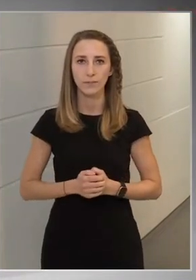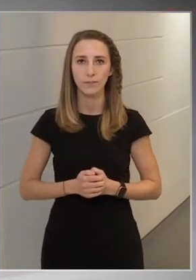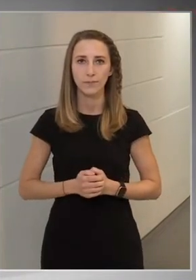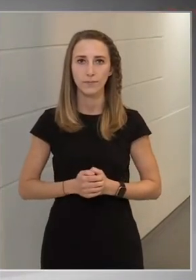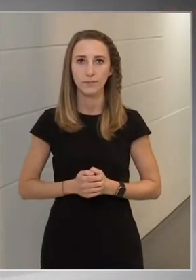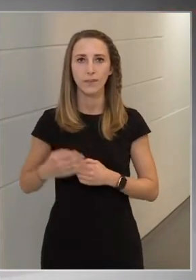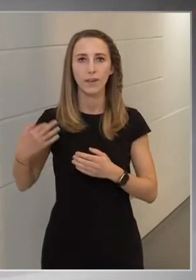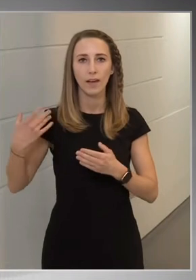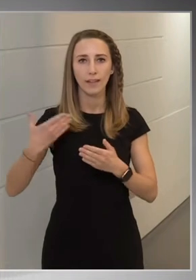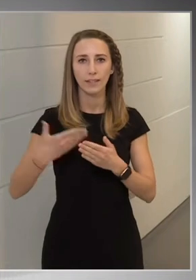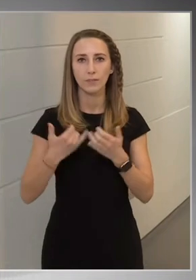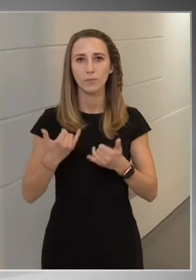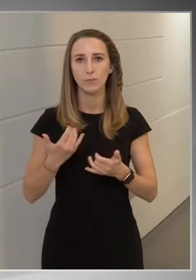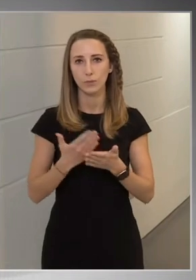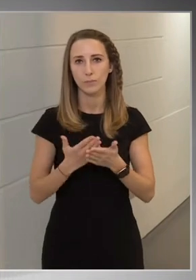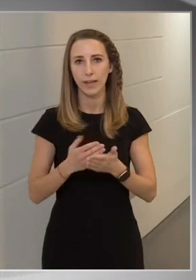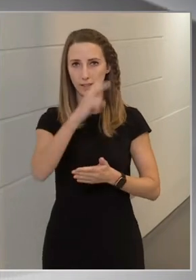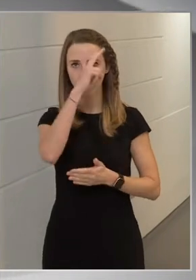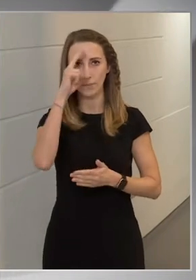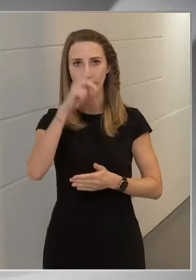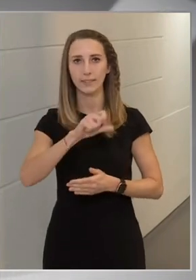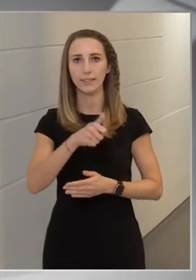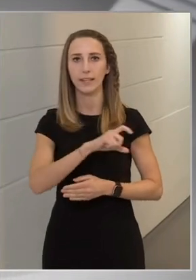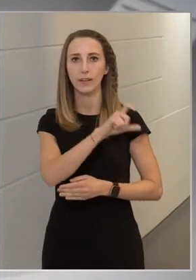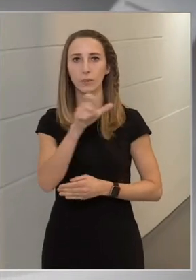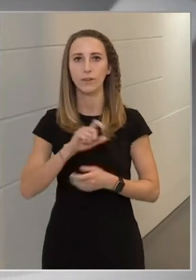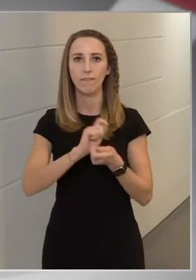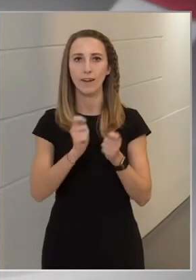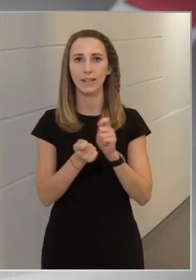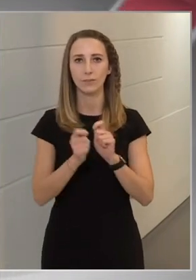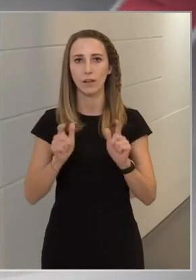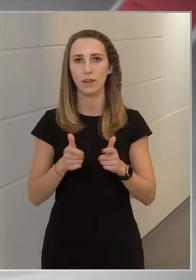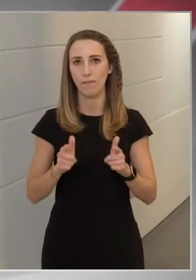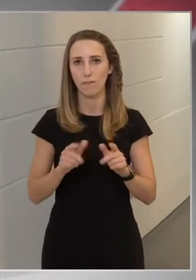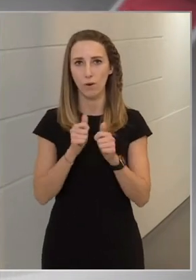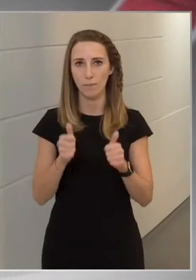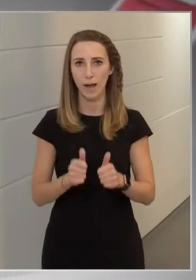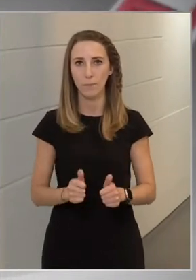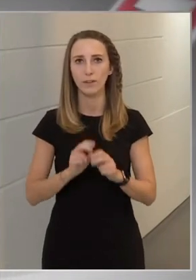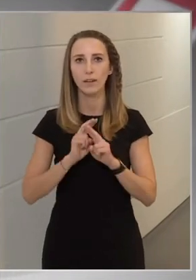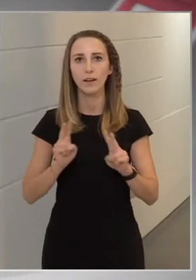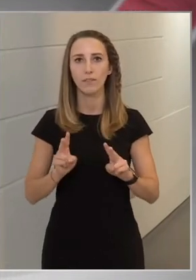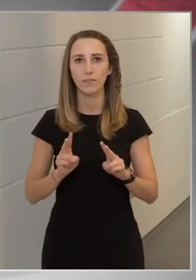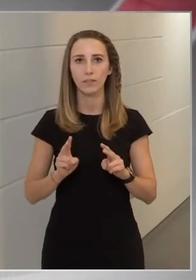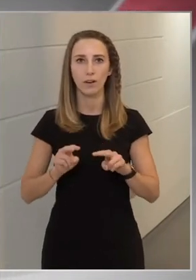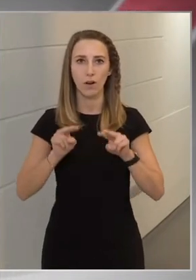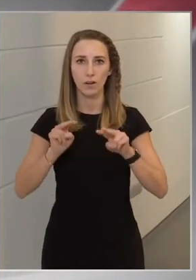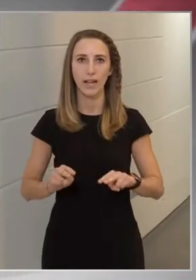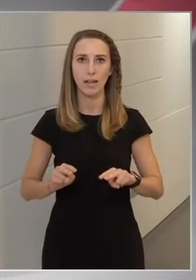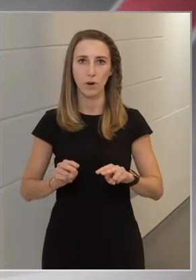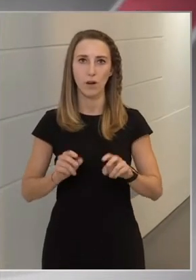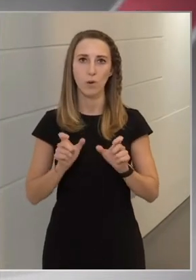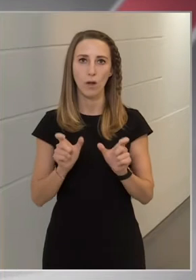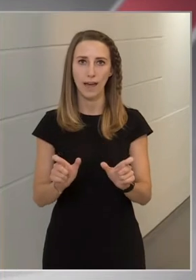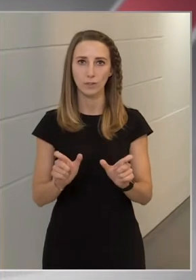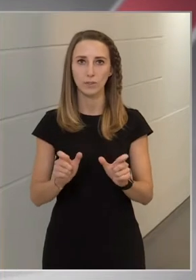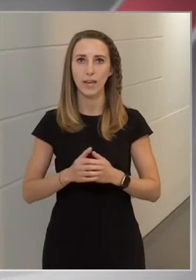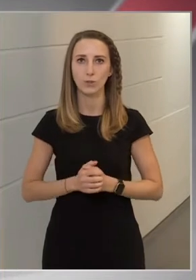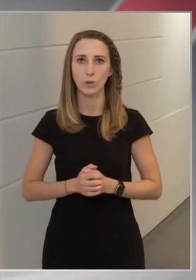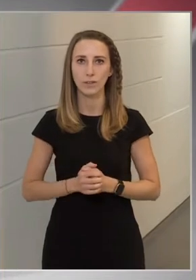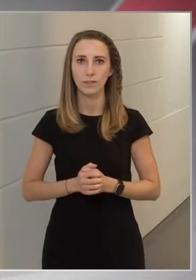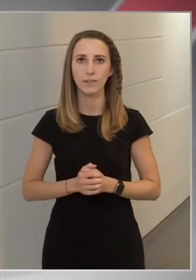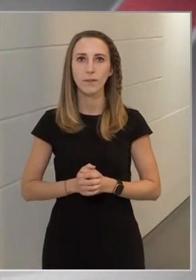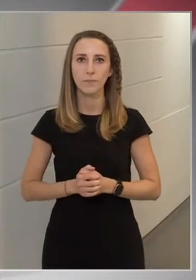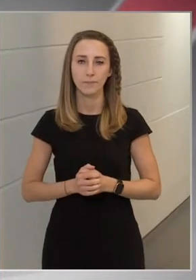Eddig most már november 11-e óta változatlan formában vannak hatályban azok a korlátozások, amelyek